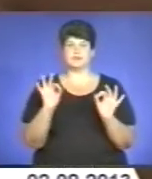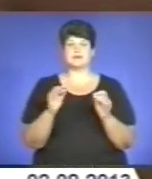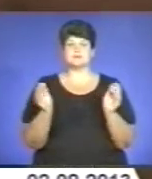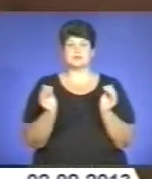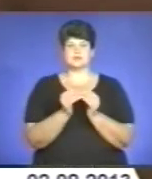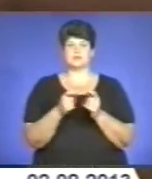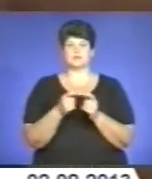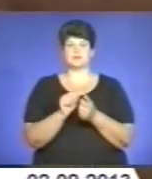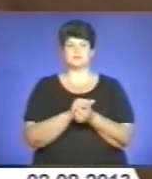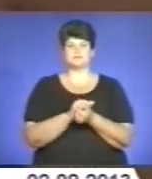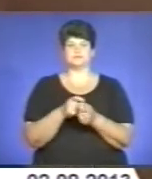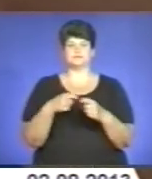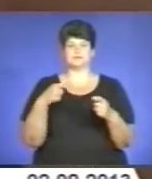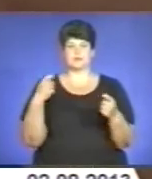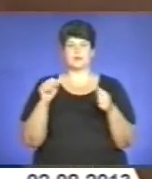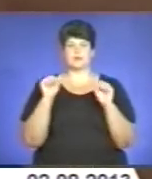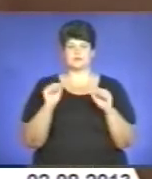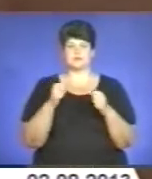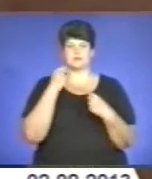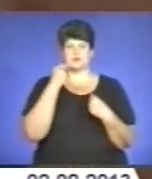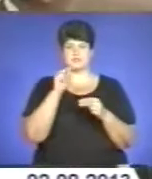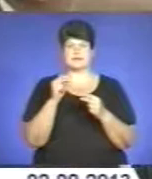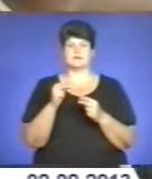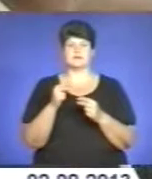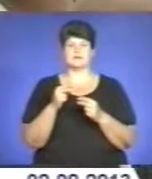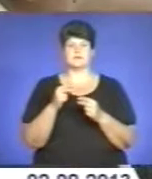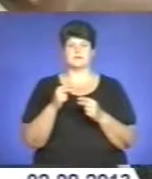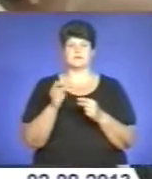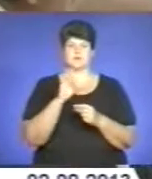тяганини вдається підвищити раціональність використання коштів.